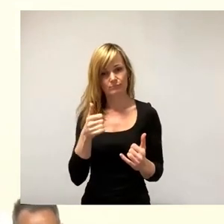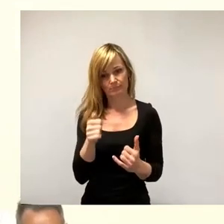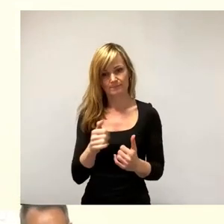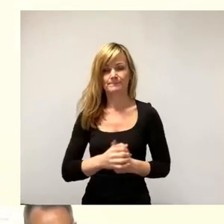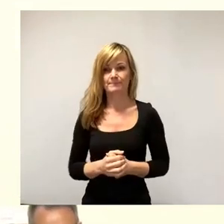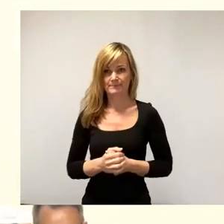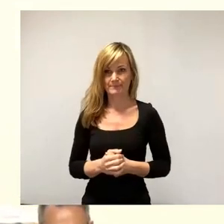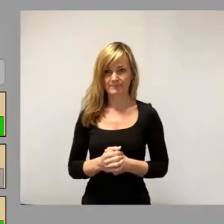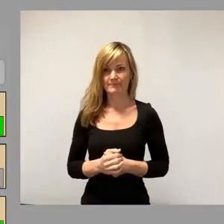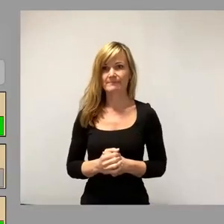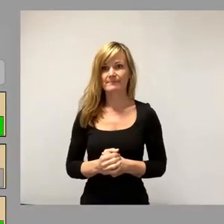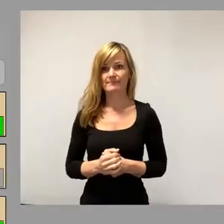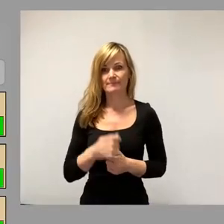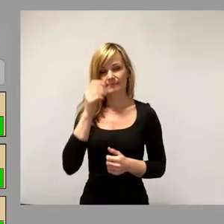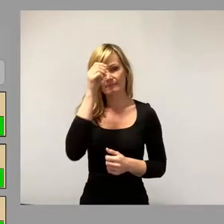das Stimmzeichen.